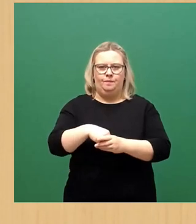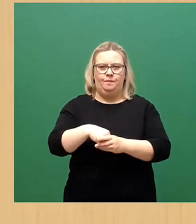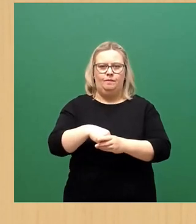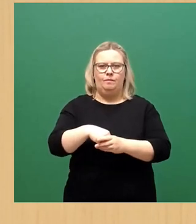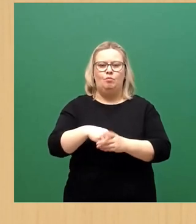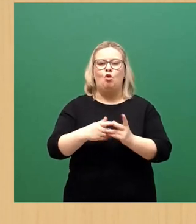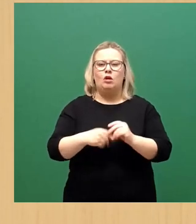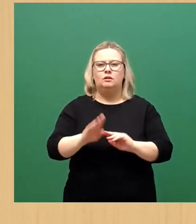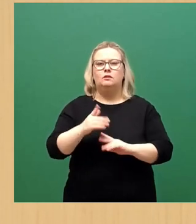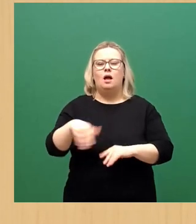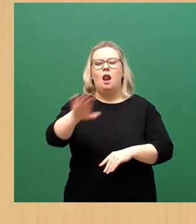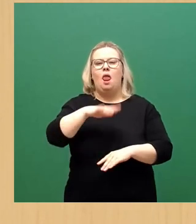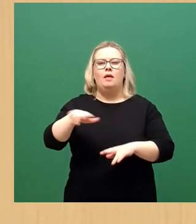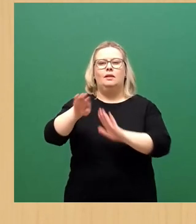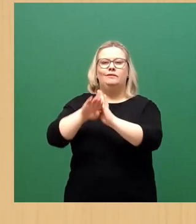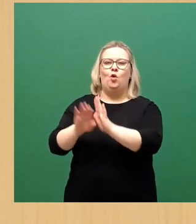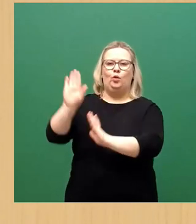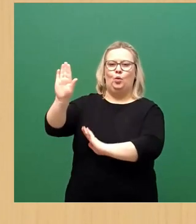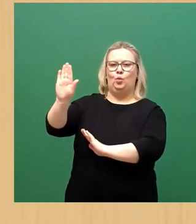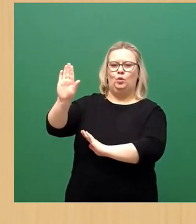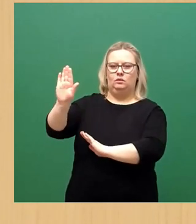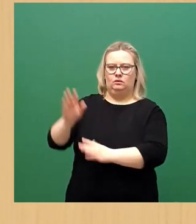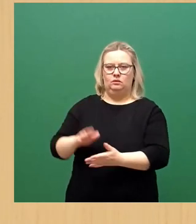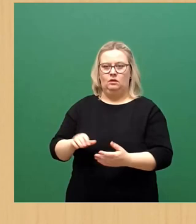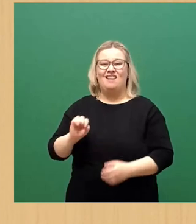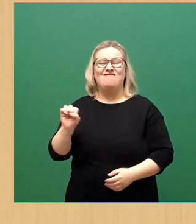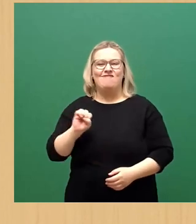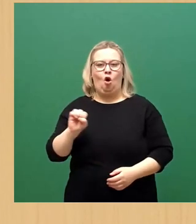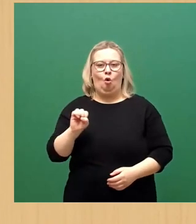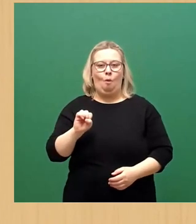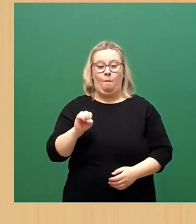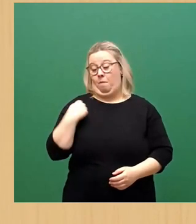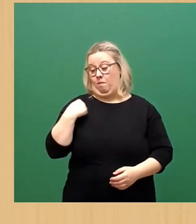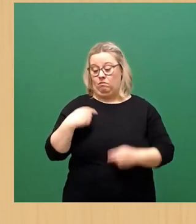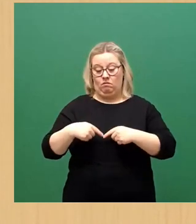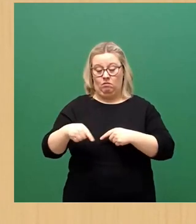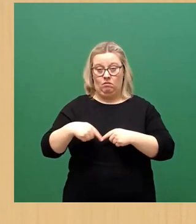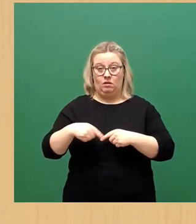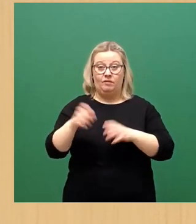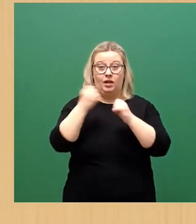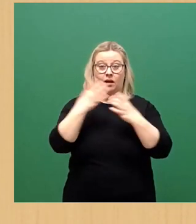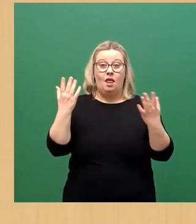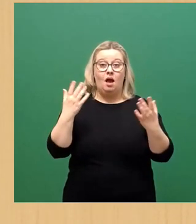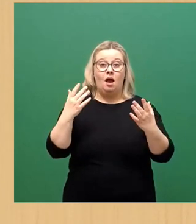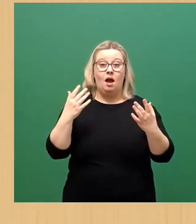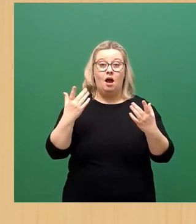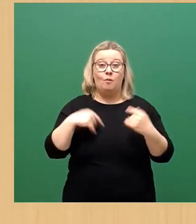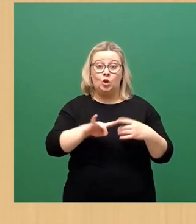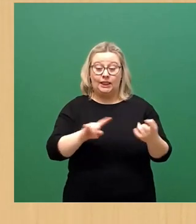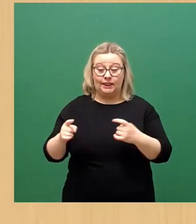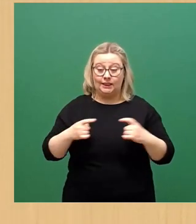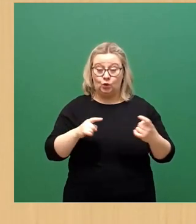Landesverordnungsgeber gingen. Warum ist das kurzfristig gewesen? Natürlich, weil wir gerade in der Diskussion waren,